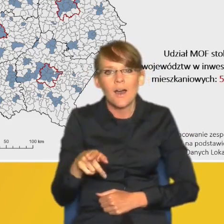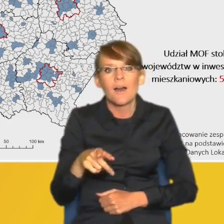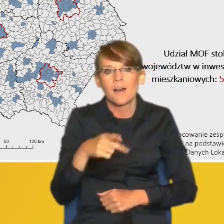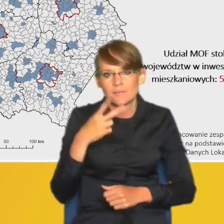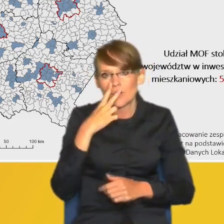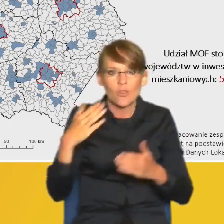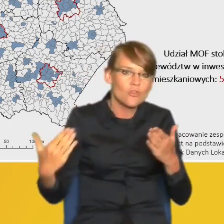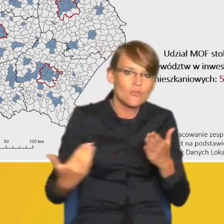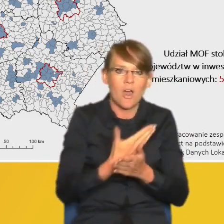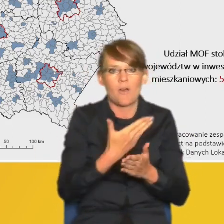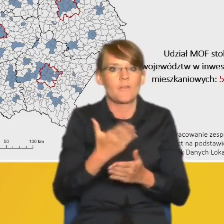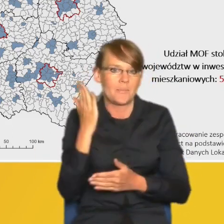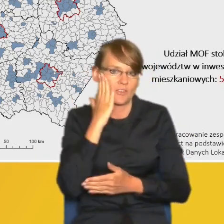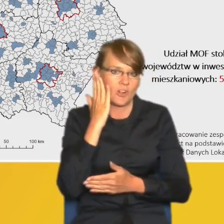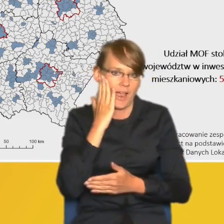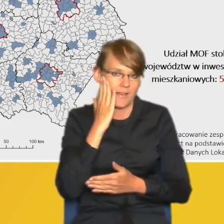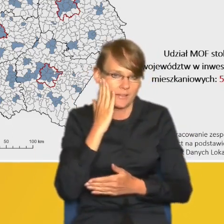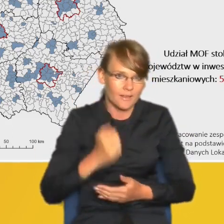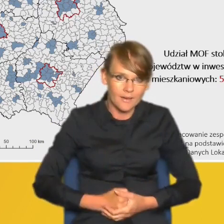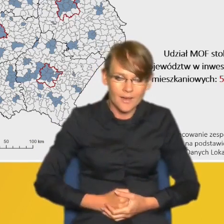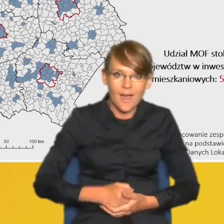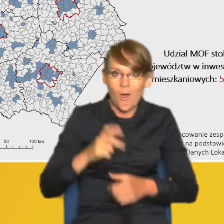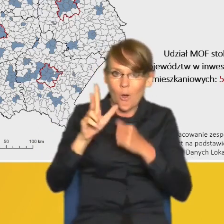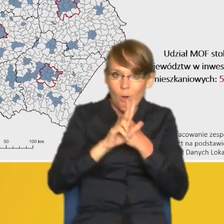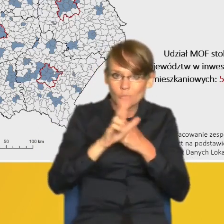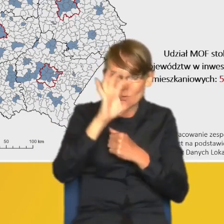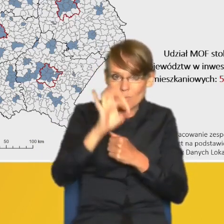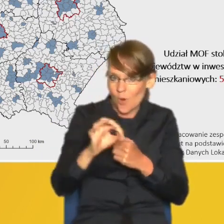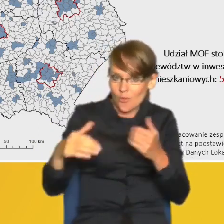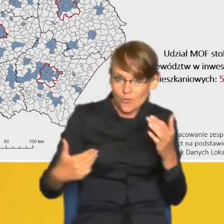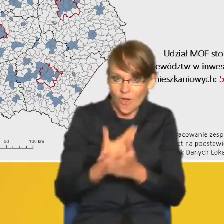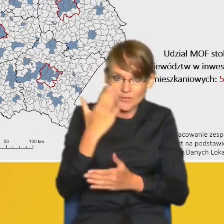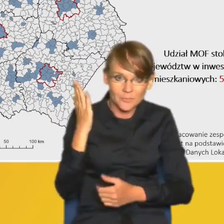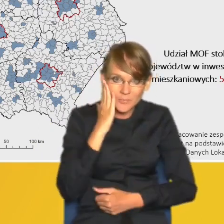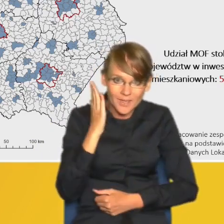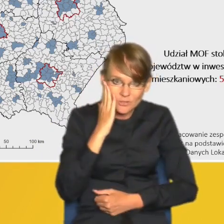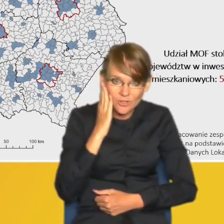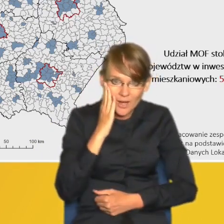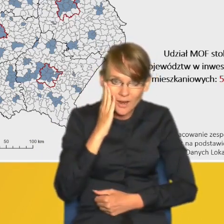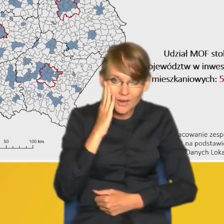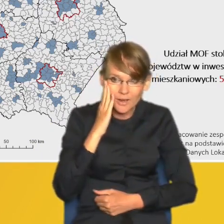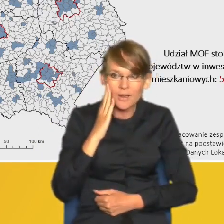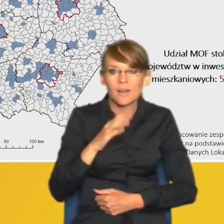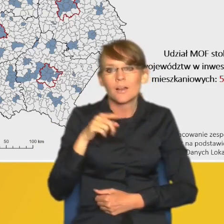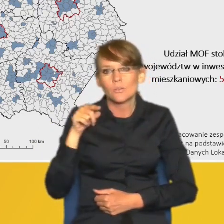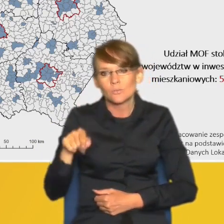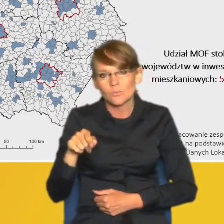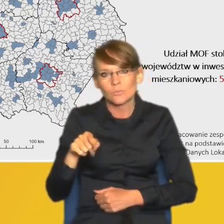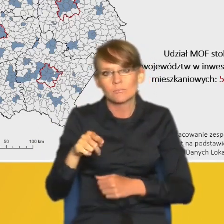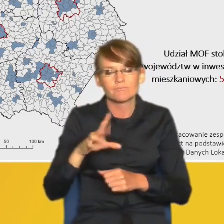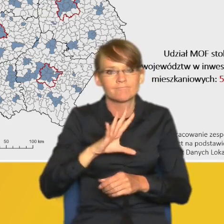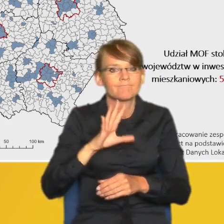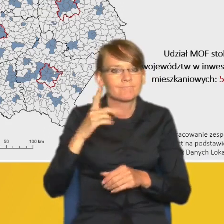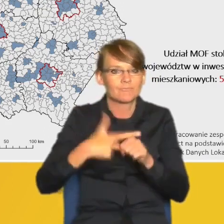oddanych mieszkań. Te 80% nowych mieszkań skoncentrowanych jest w nieco ponad 20